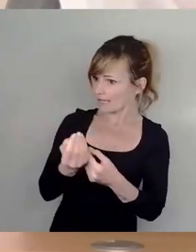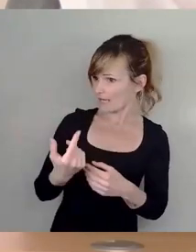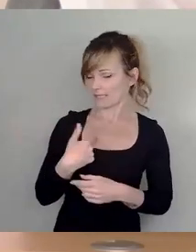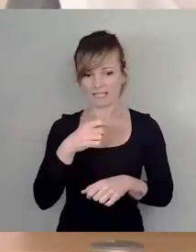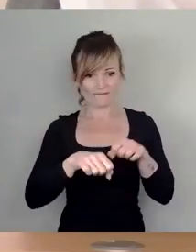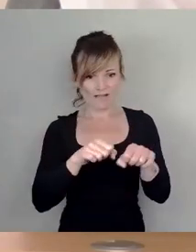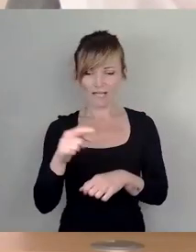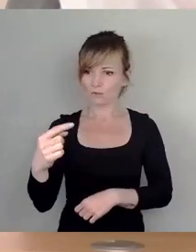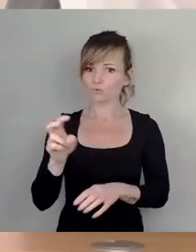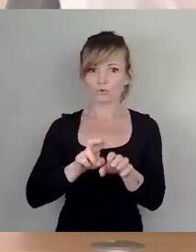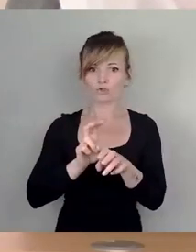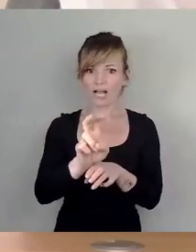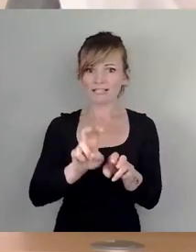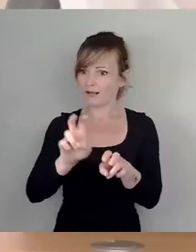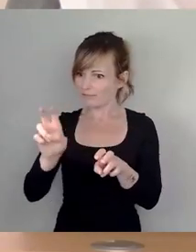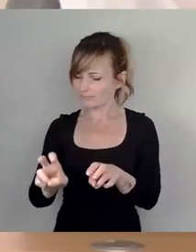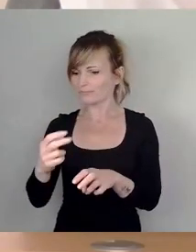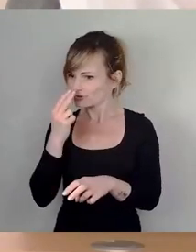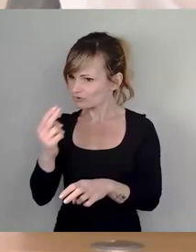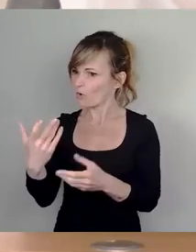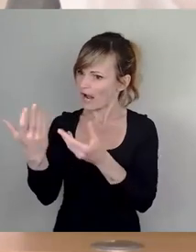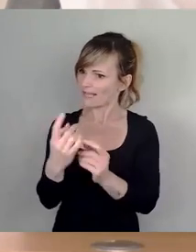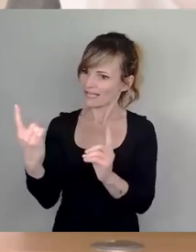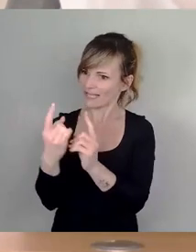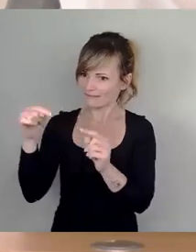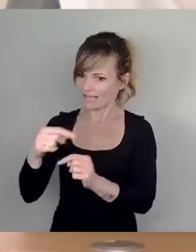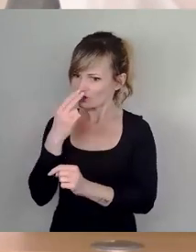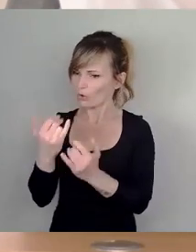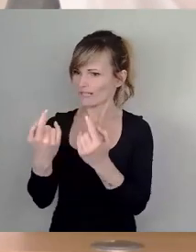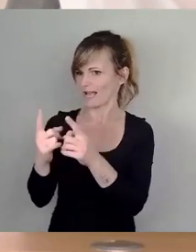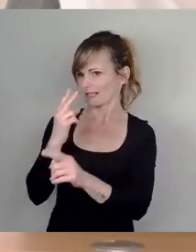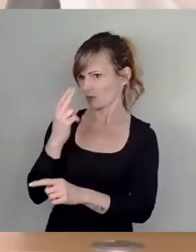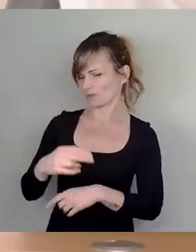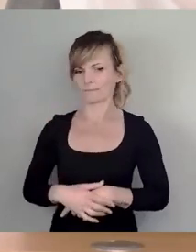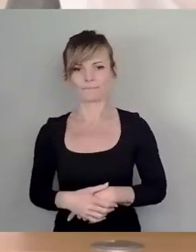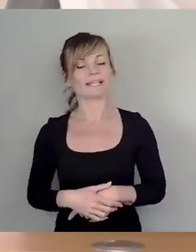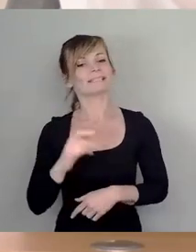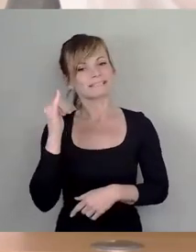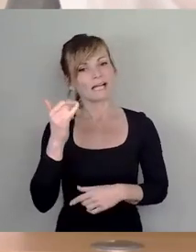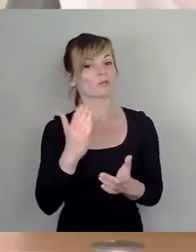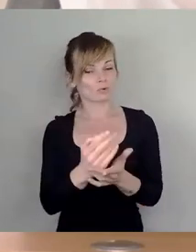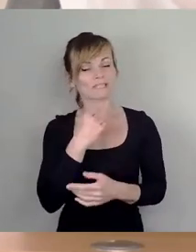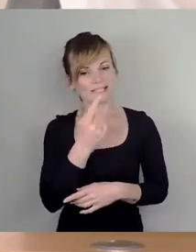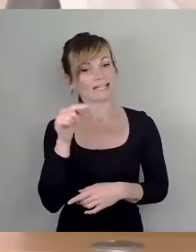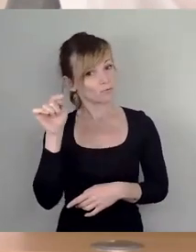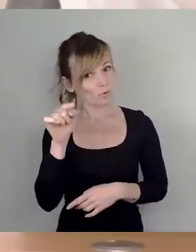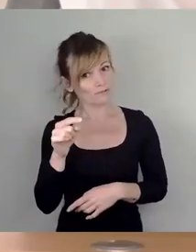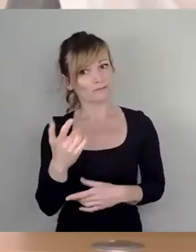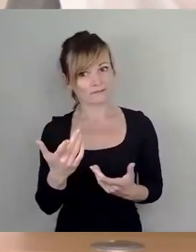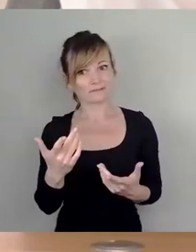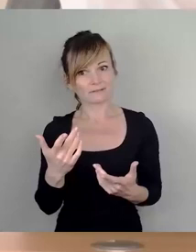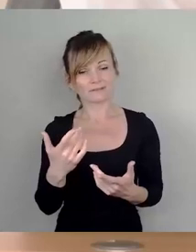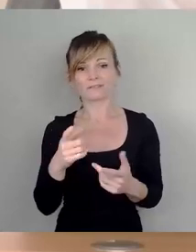Sie kommen aus der Straßenbahn und dann gucken wir uns mal an, wie das anders wäre. Und tatsächlich, das ist schon gesagt worden, sind dort wie ja auch am